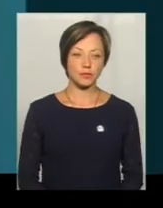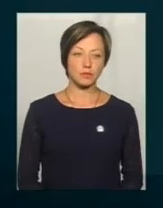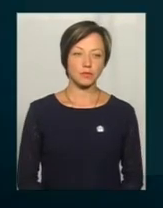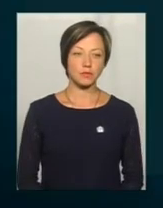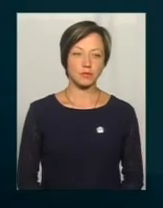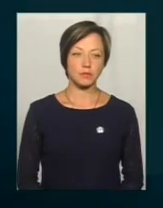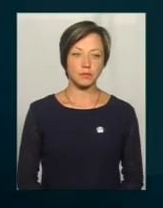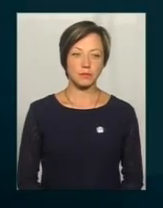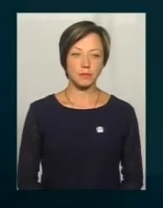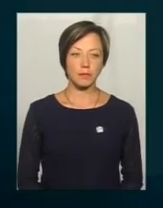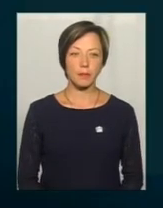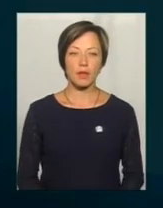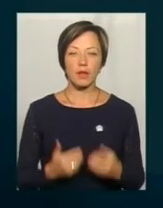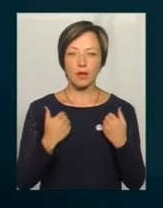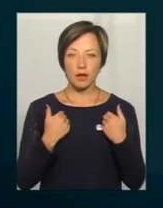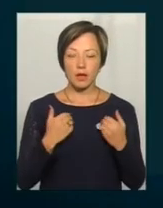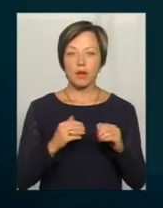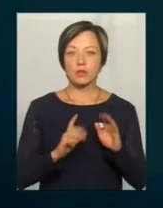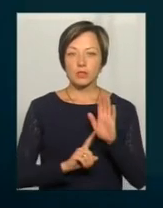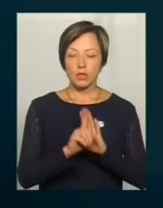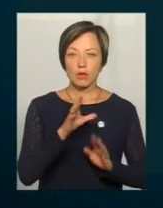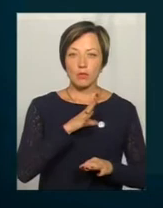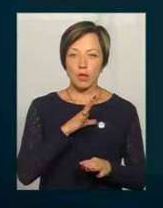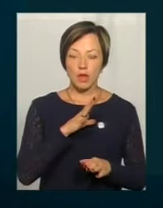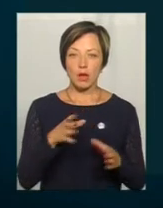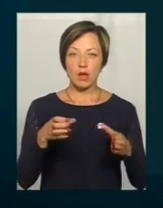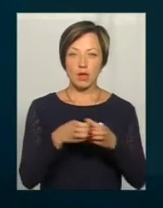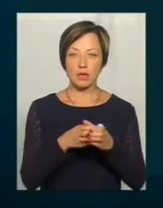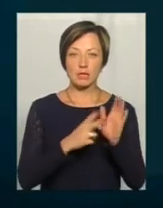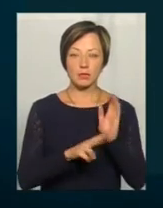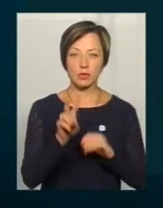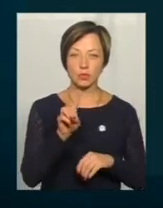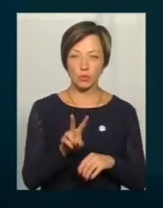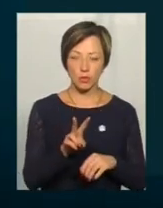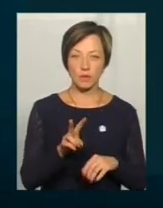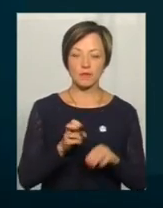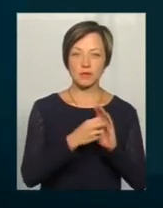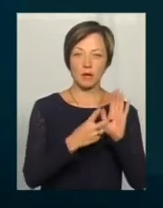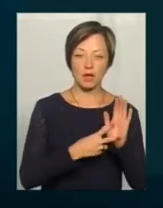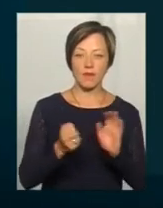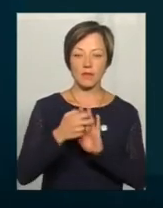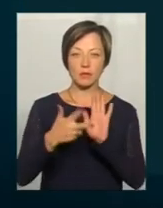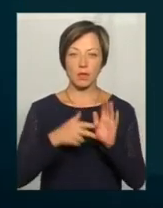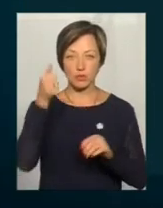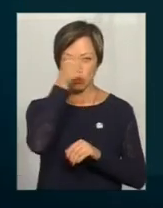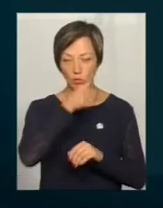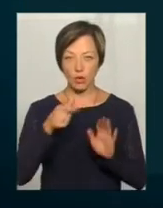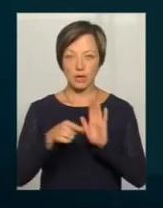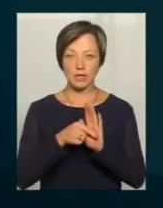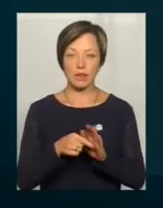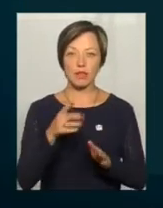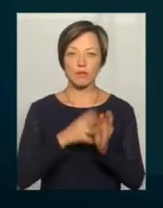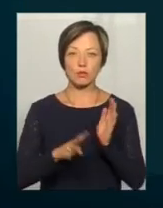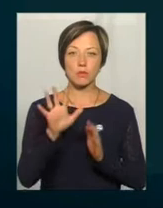Я спочатку стояв 72-ю бригадою, у 17-му році. Потім у 18-му році 95-я